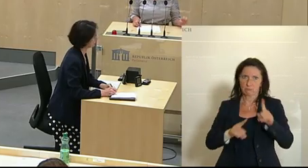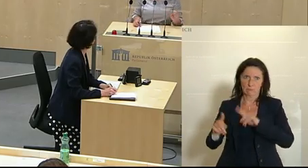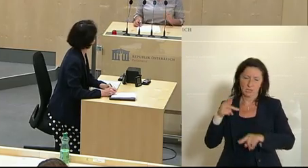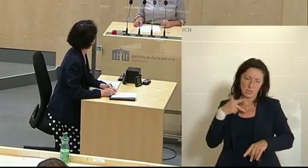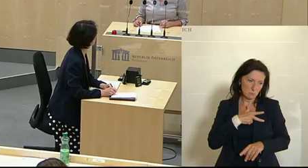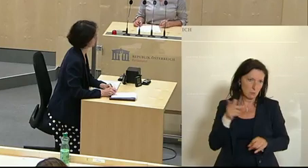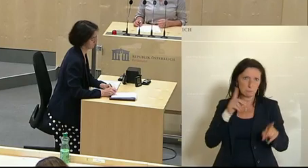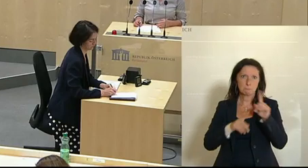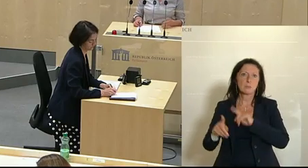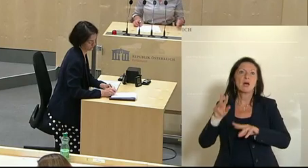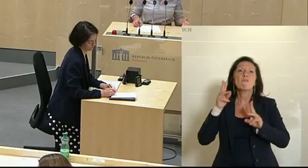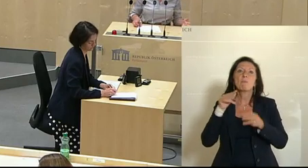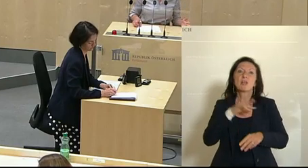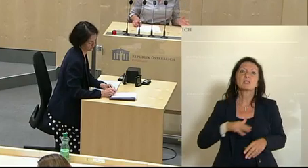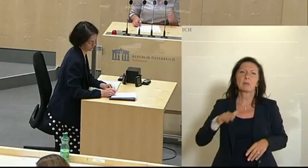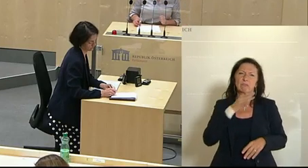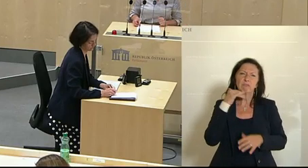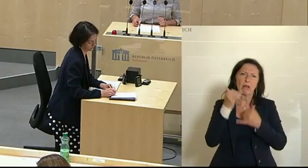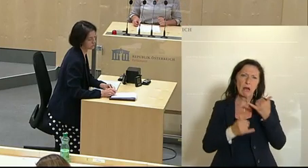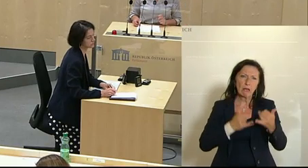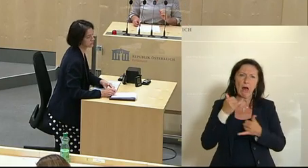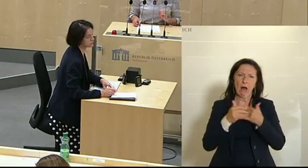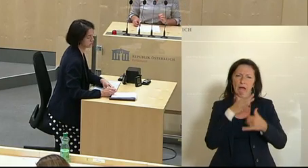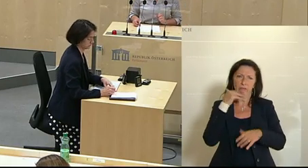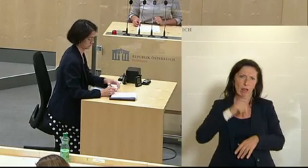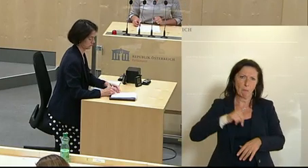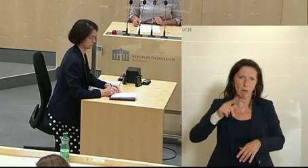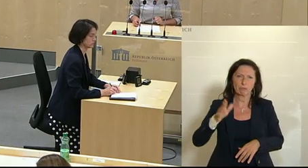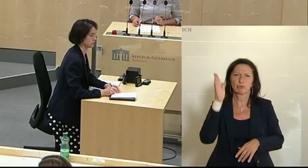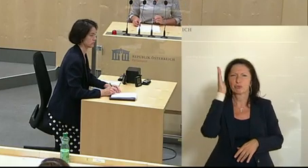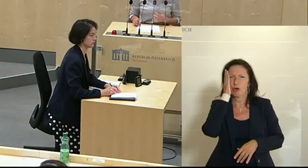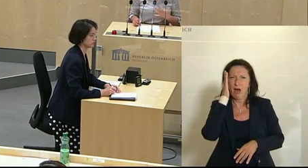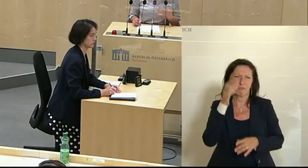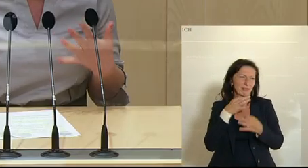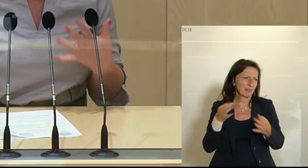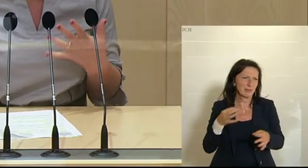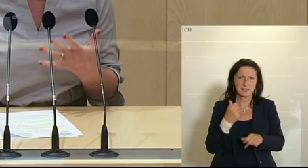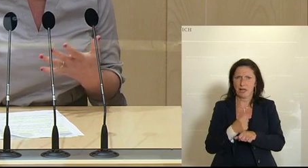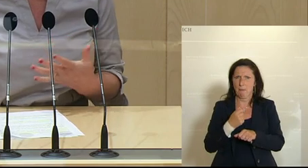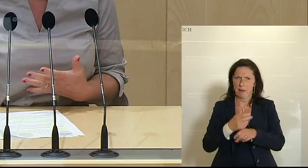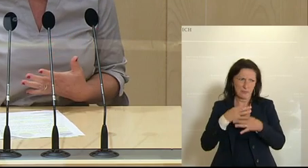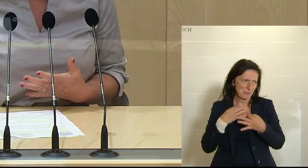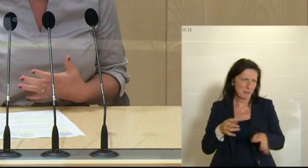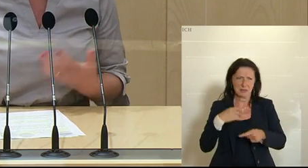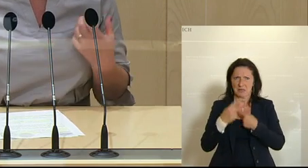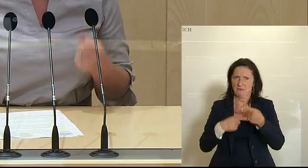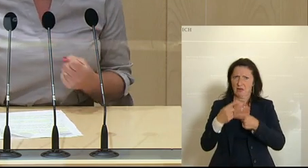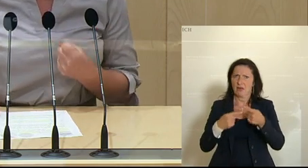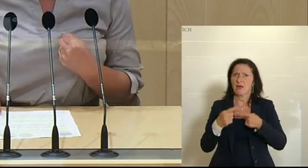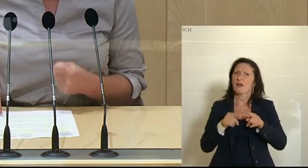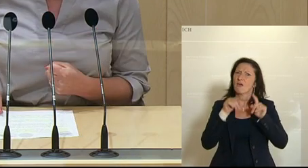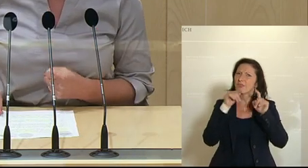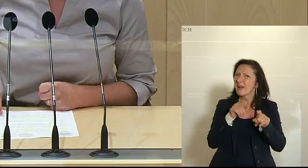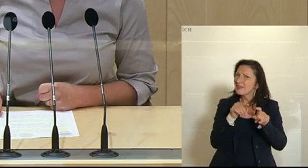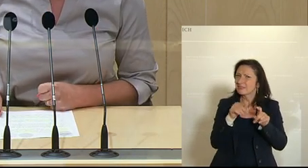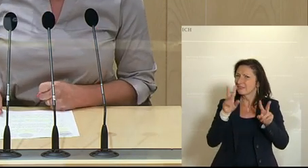Bereich wurde viele Jahre und Monate jetzt geschlafen. Mir wurde nichts weitergebracht und diesem